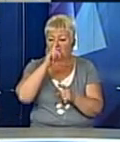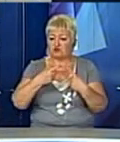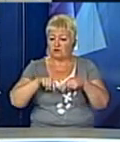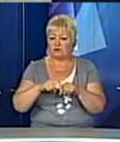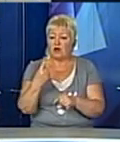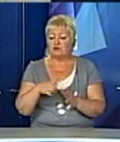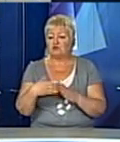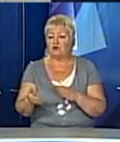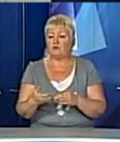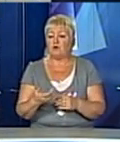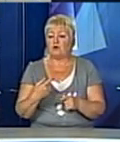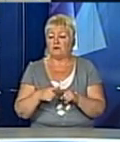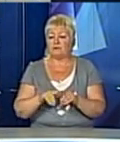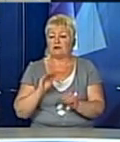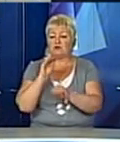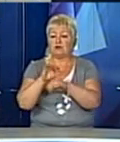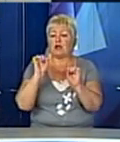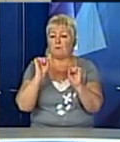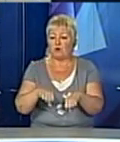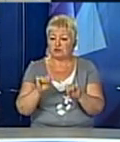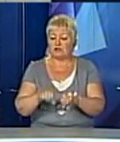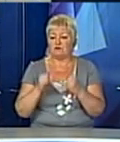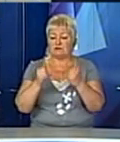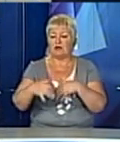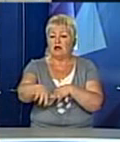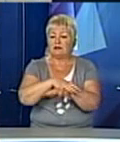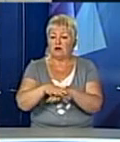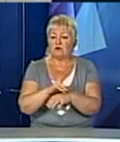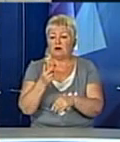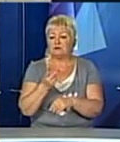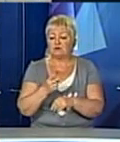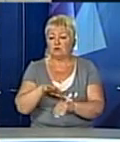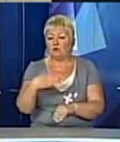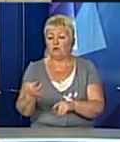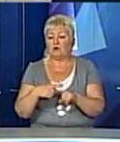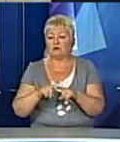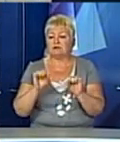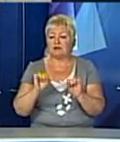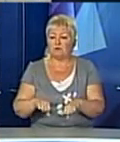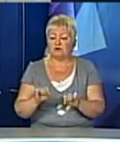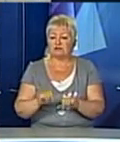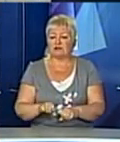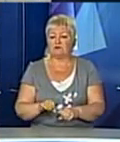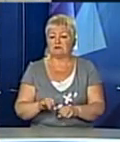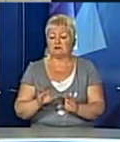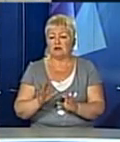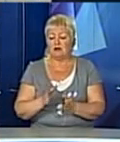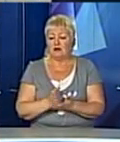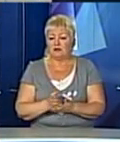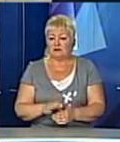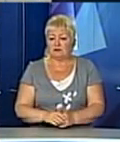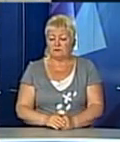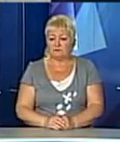з одного боку надає можливості для громад, з другого боку ті можливості і повноваження підкріплюються фінансовим ресурсам. Але